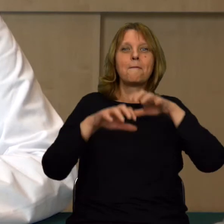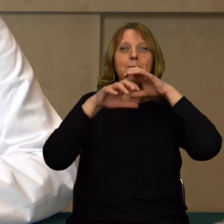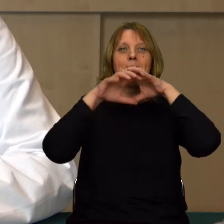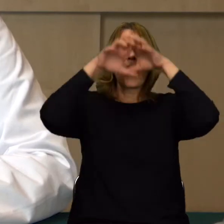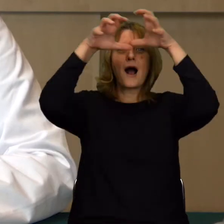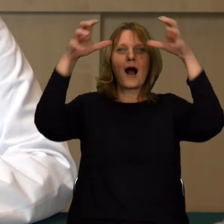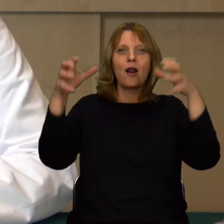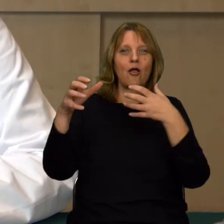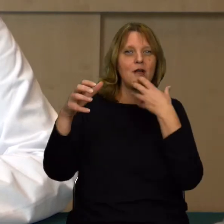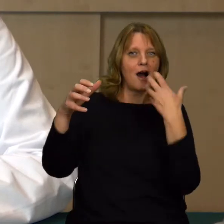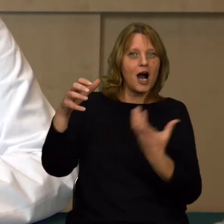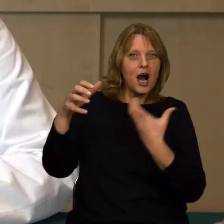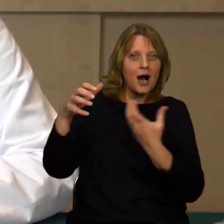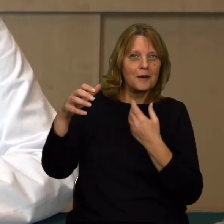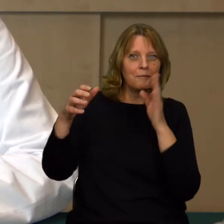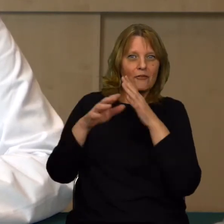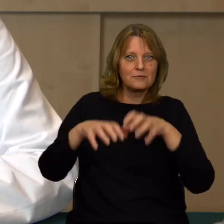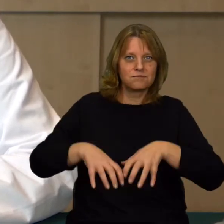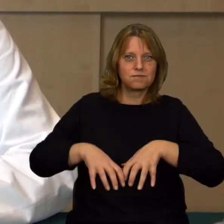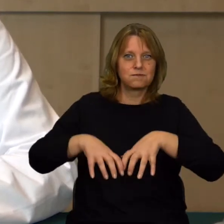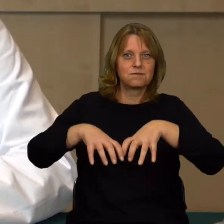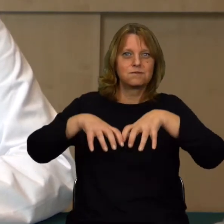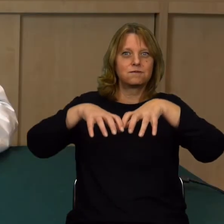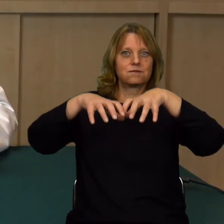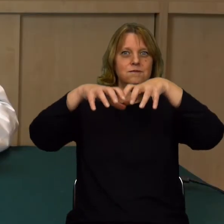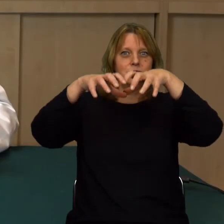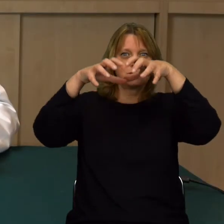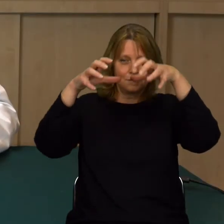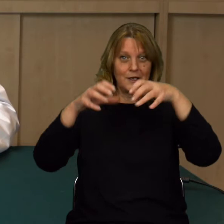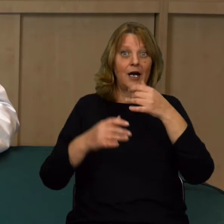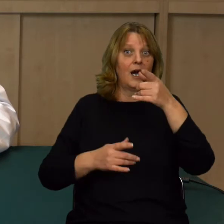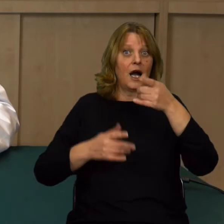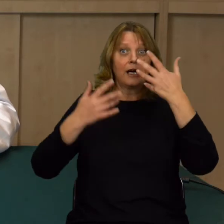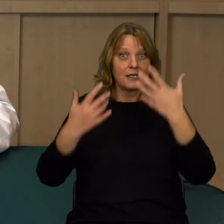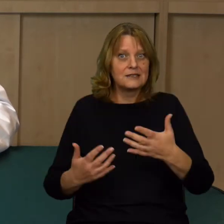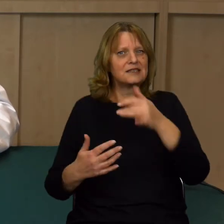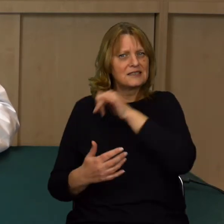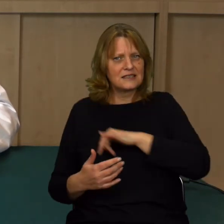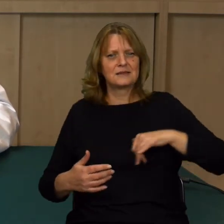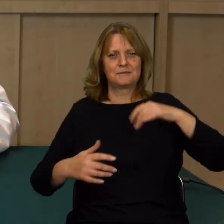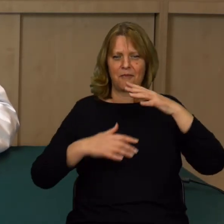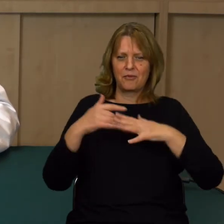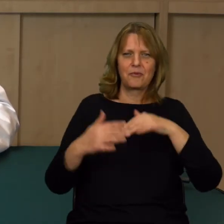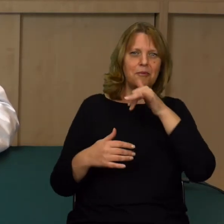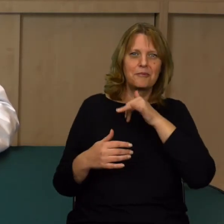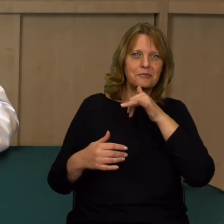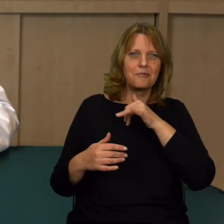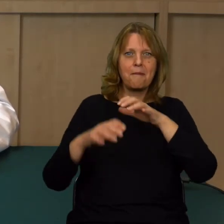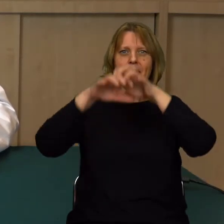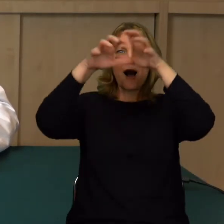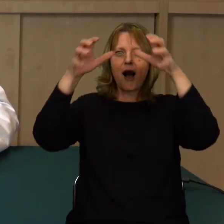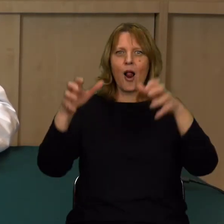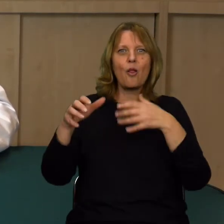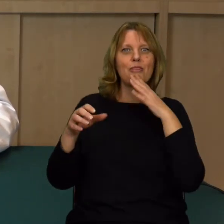latania w balonach na rozgrzane powietrze, mongolfierach. Jeżeli chcielibyście zbudować w domu balon na